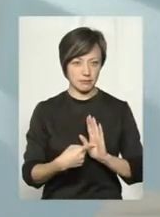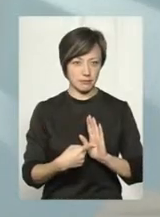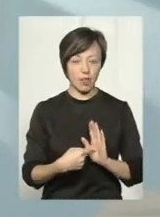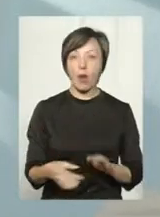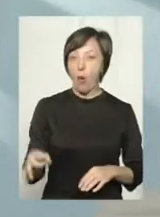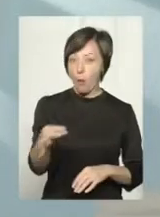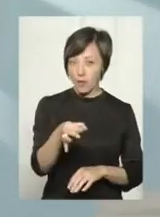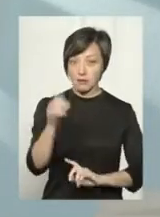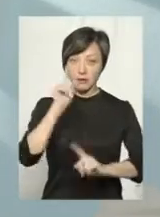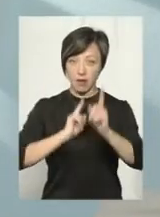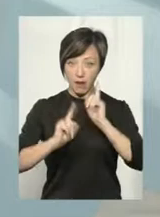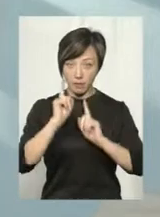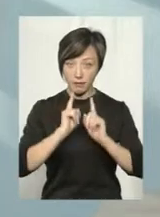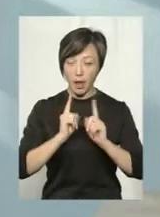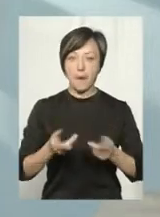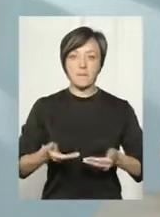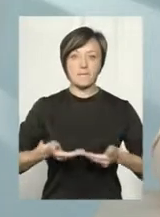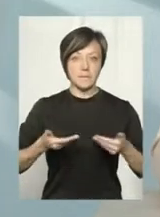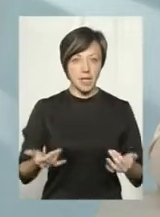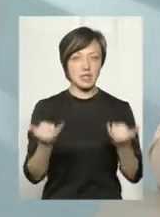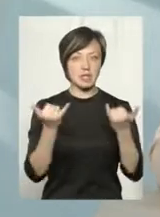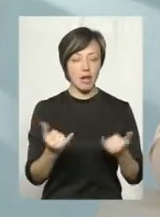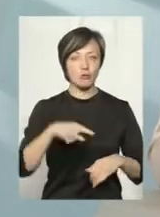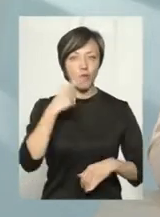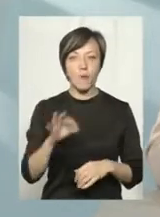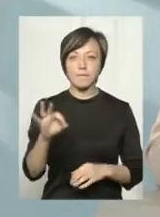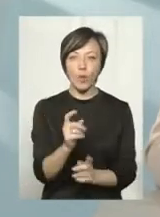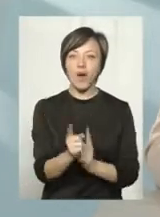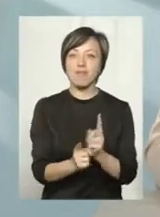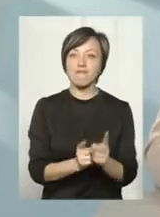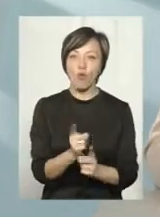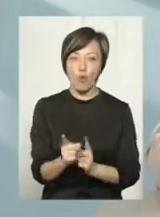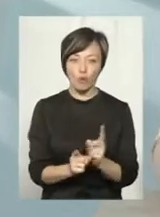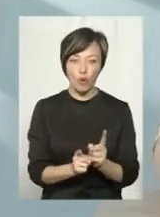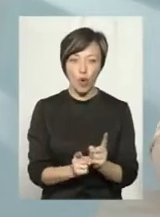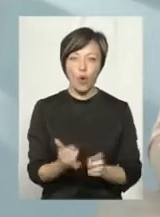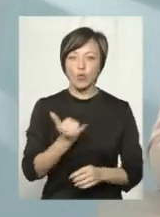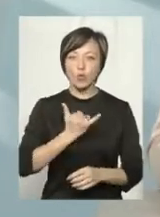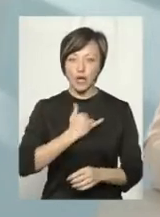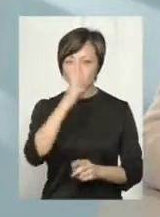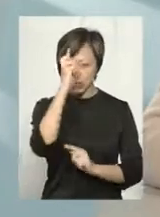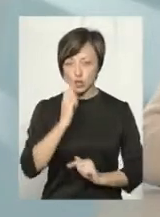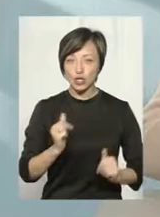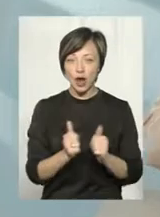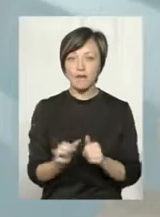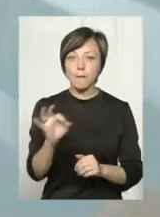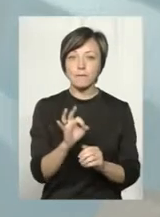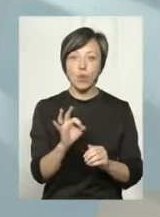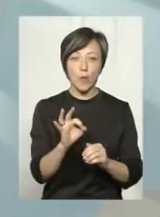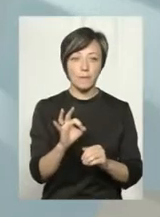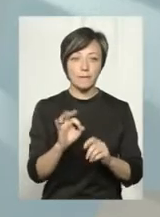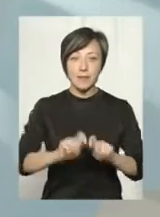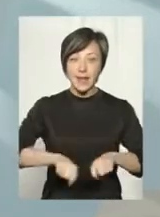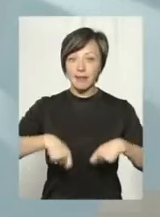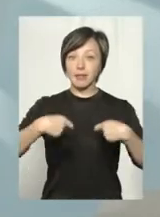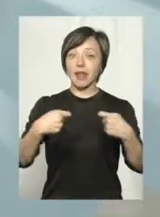Обласна рада. Ми зараз говоримо про реформу в нашій державі, про передачу